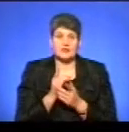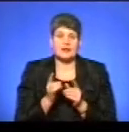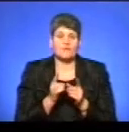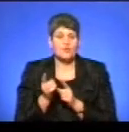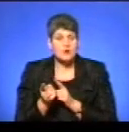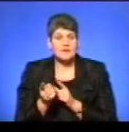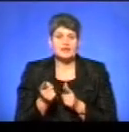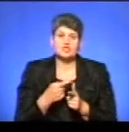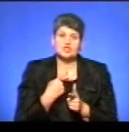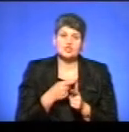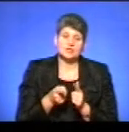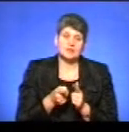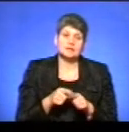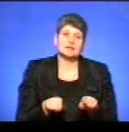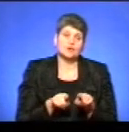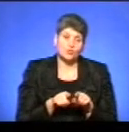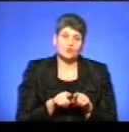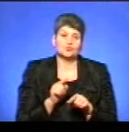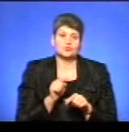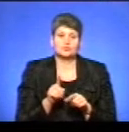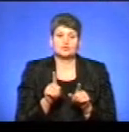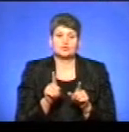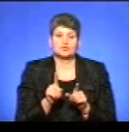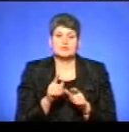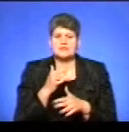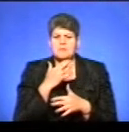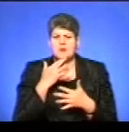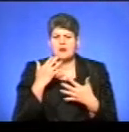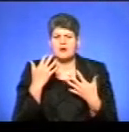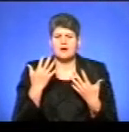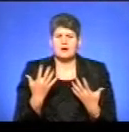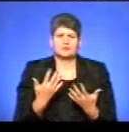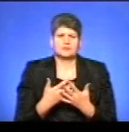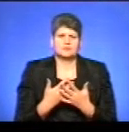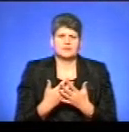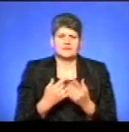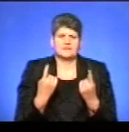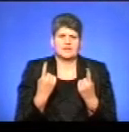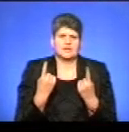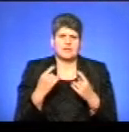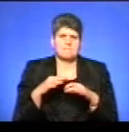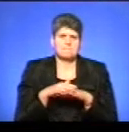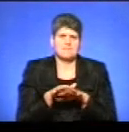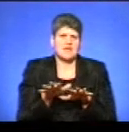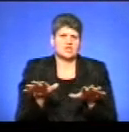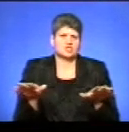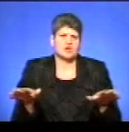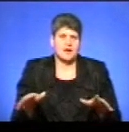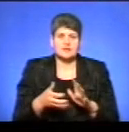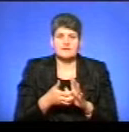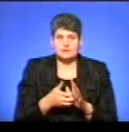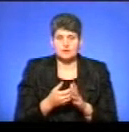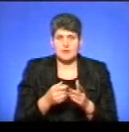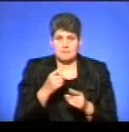чи також через те, що за багато, скажімо, за велика мережа не вистачило